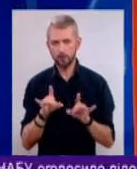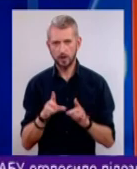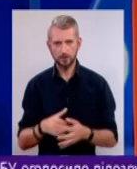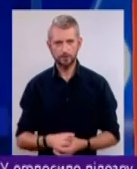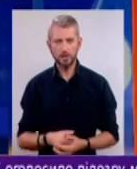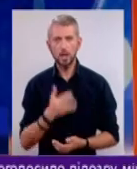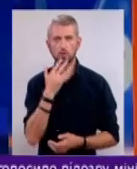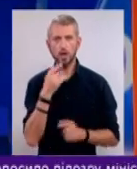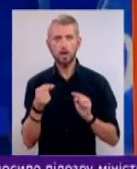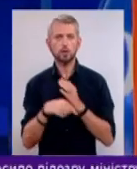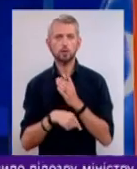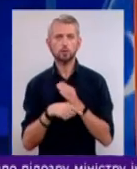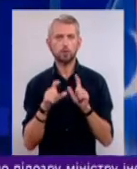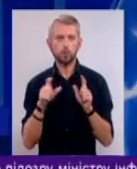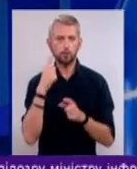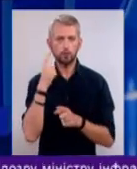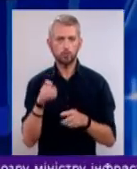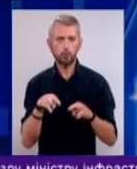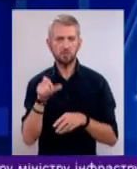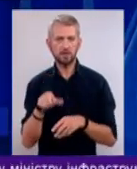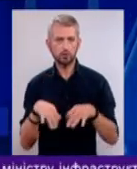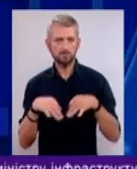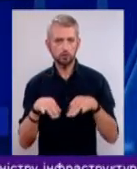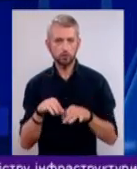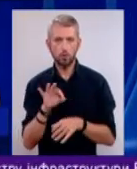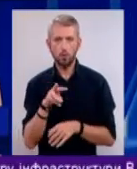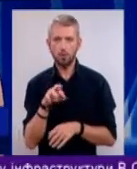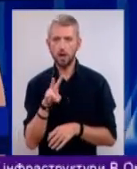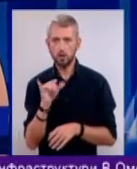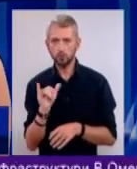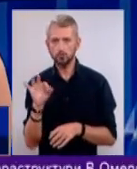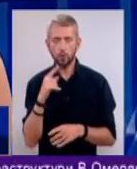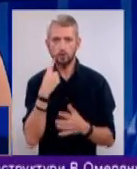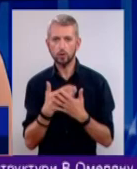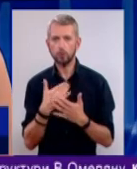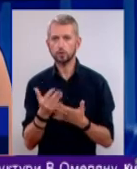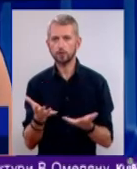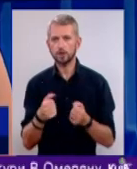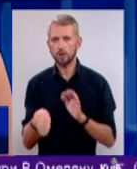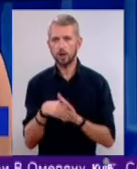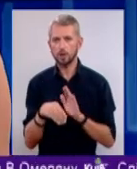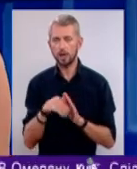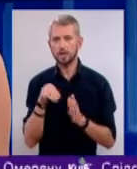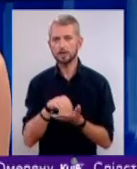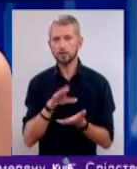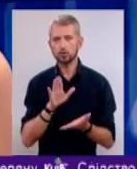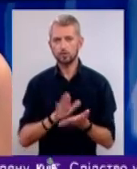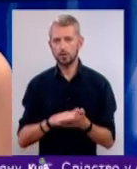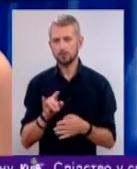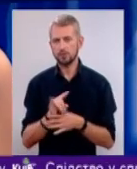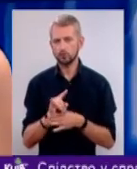Національне антикорупційне бюро повідомило міністру інфраструктури Володимиру Омеляну про підозру в отриманні хабара і декларування